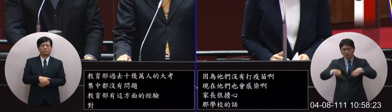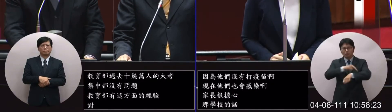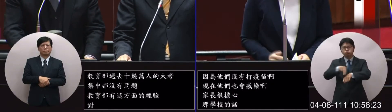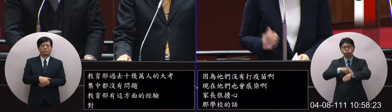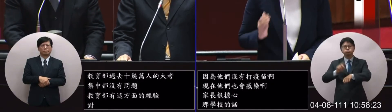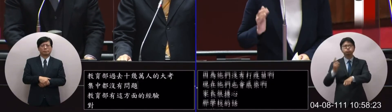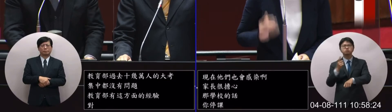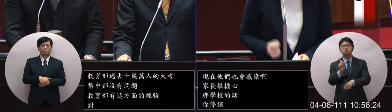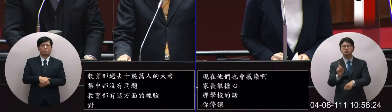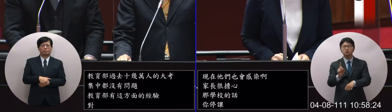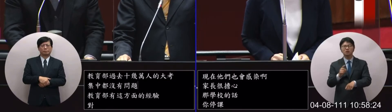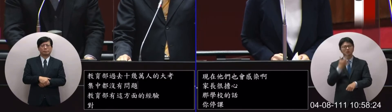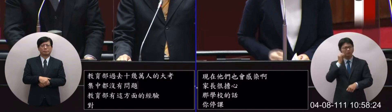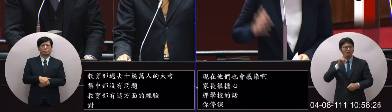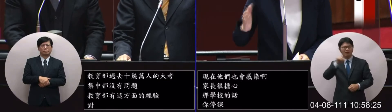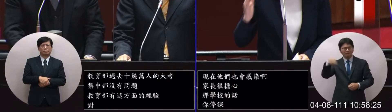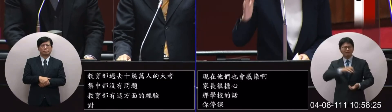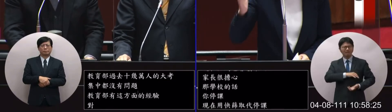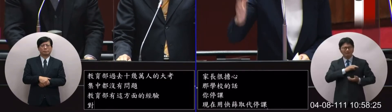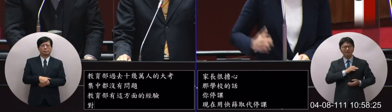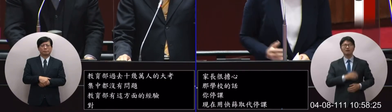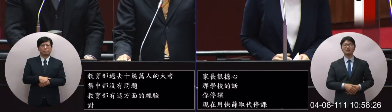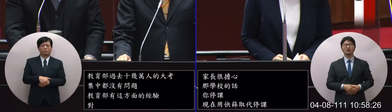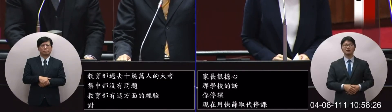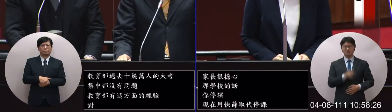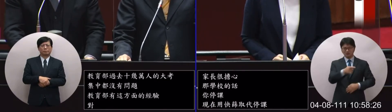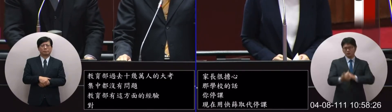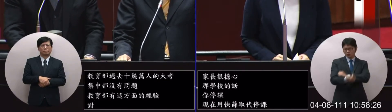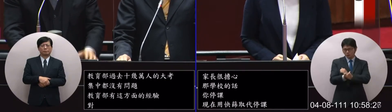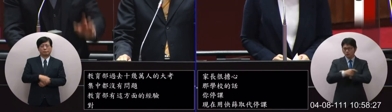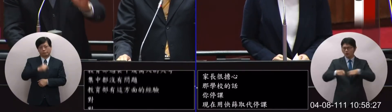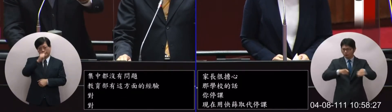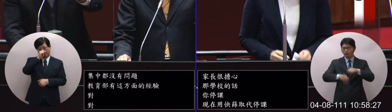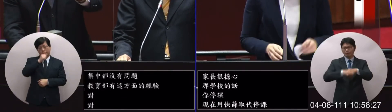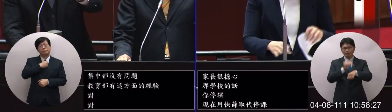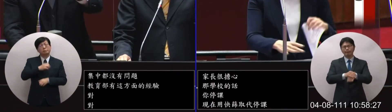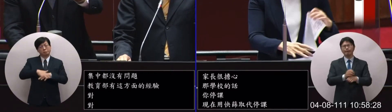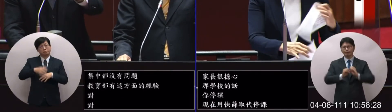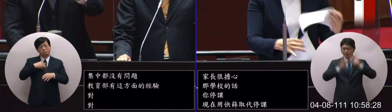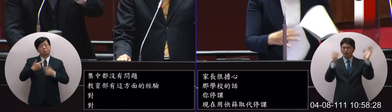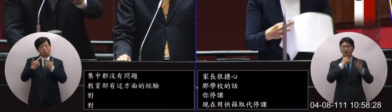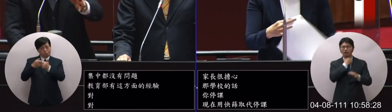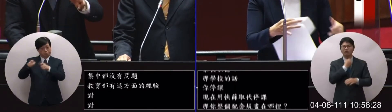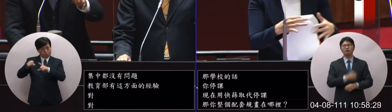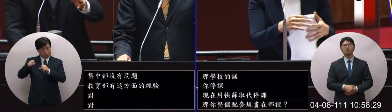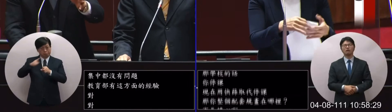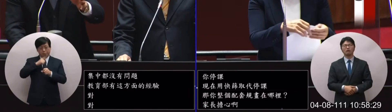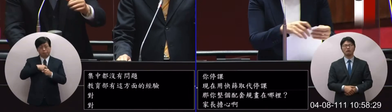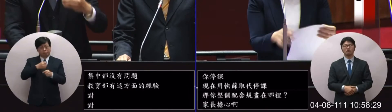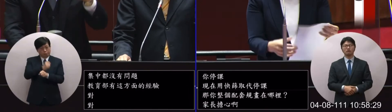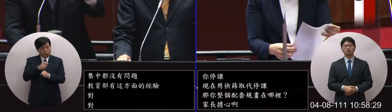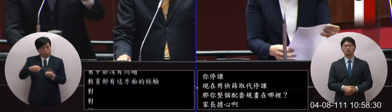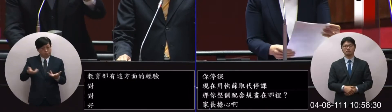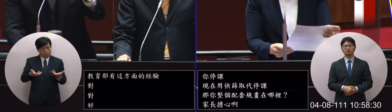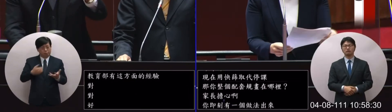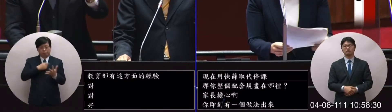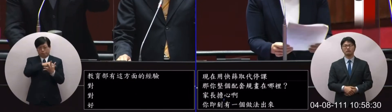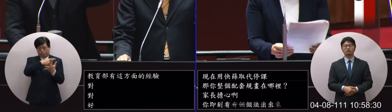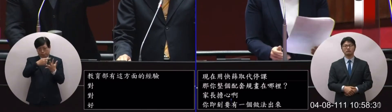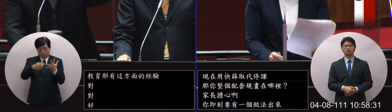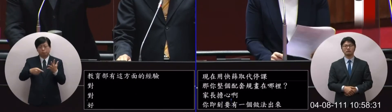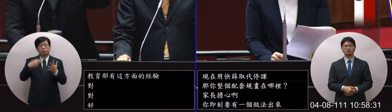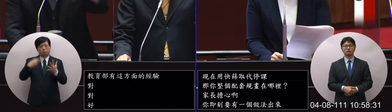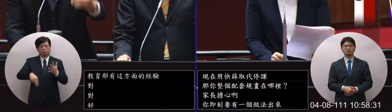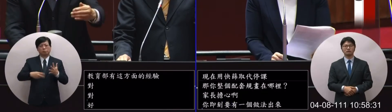在哪裡家長是擔心啊你即刻就有個做法出來會照委員所注意的這個方面逐步的